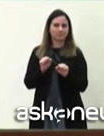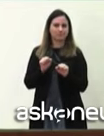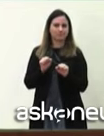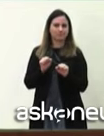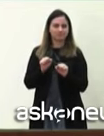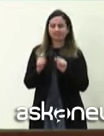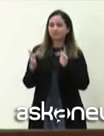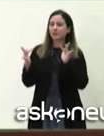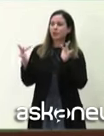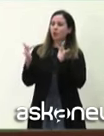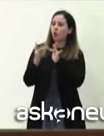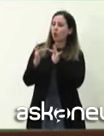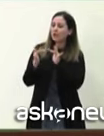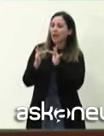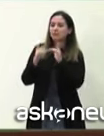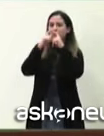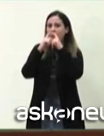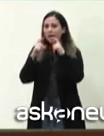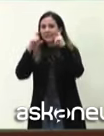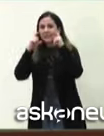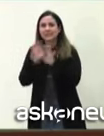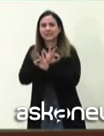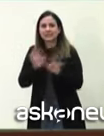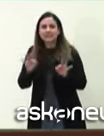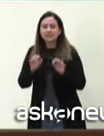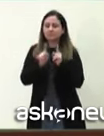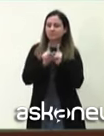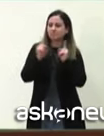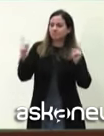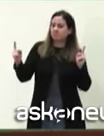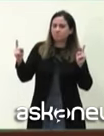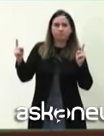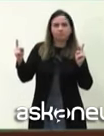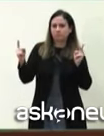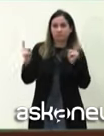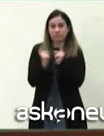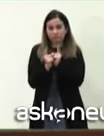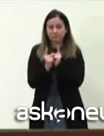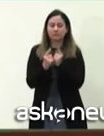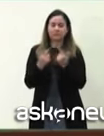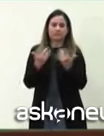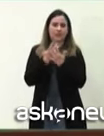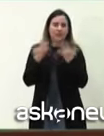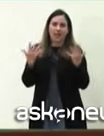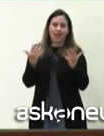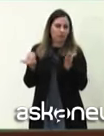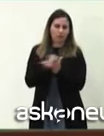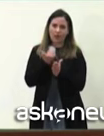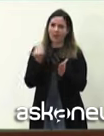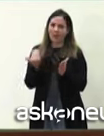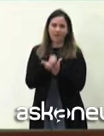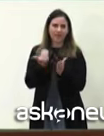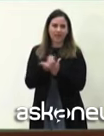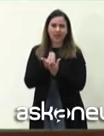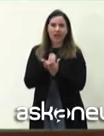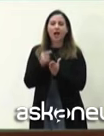Contatti senza mascherina, senza distanziamento, tanto più ci sono, tanto più aumentiamo